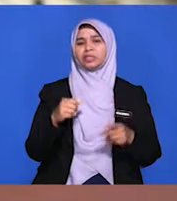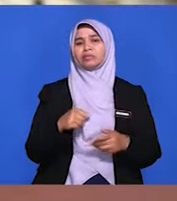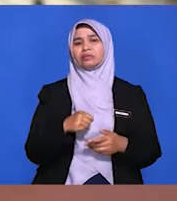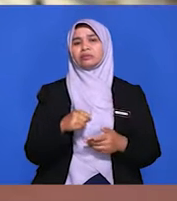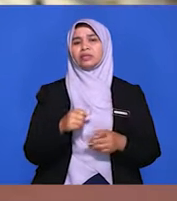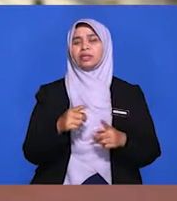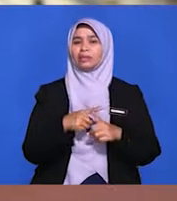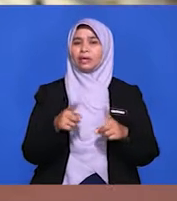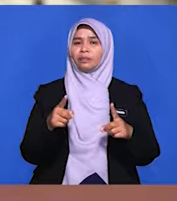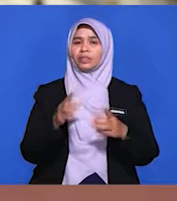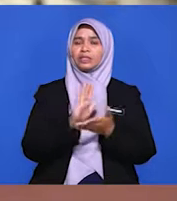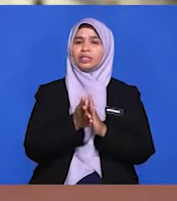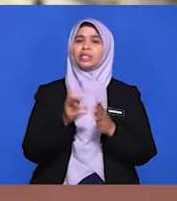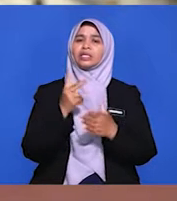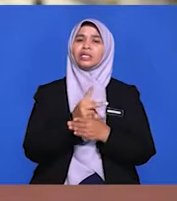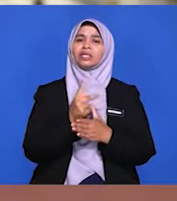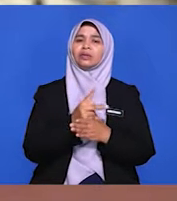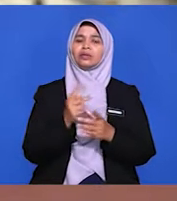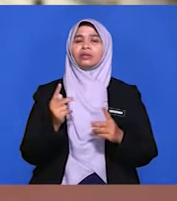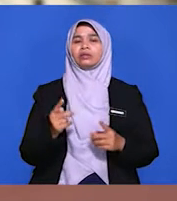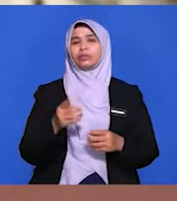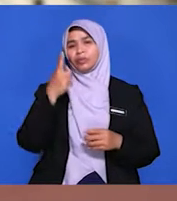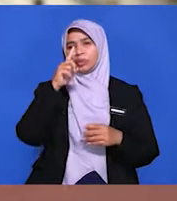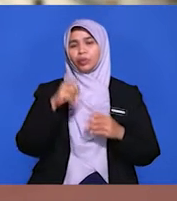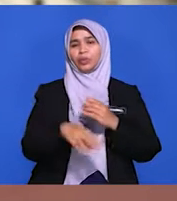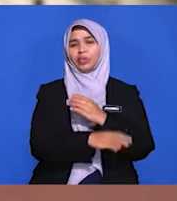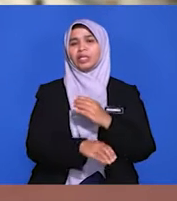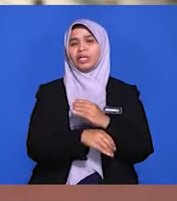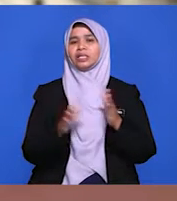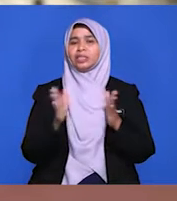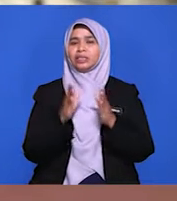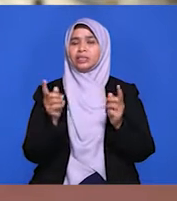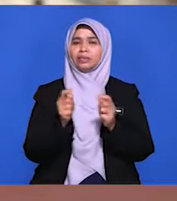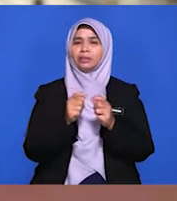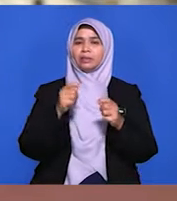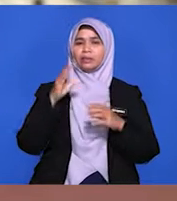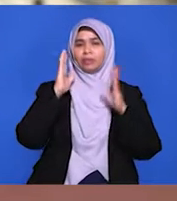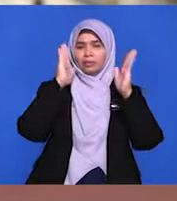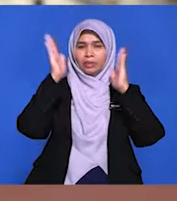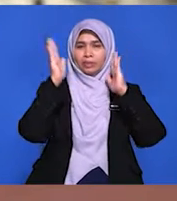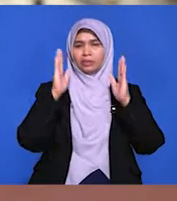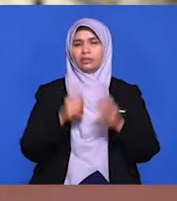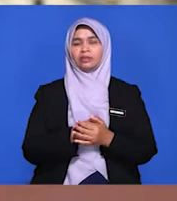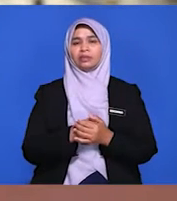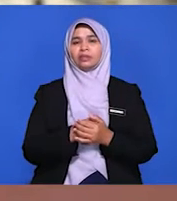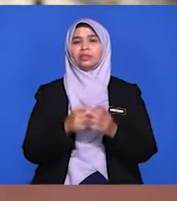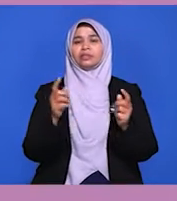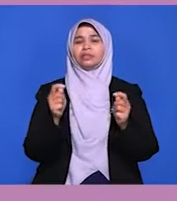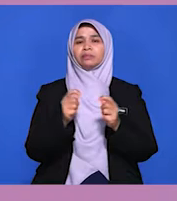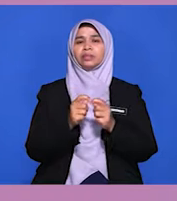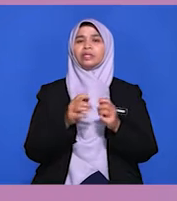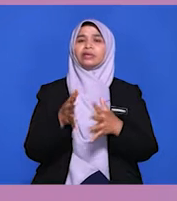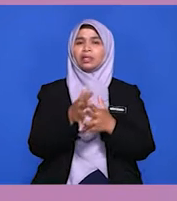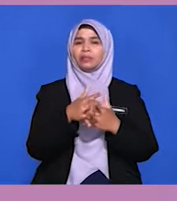namun menjadi ancaman kepada negara-negara kecil seperti Malaysia. Sebagai contoh, konflik